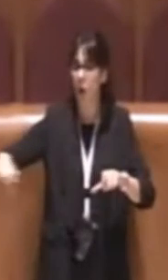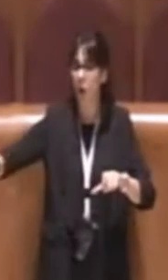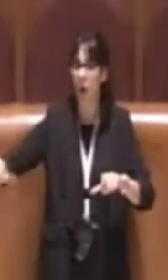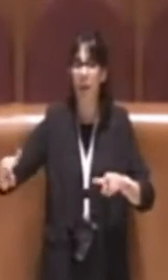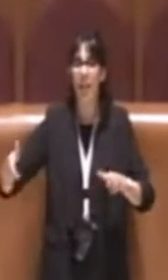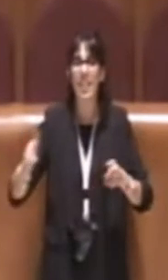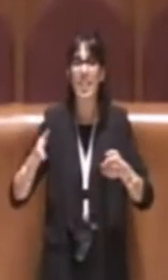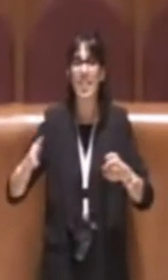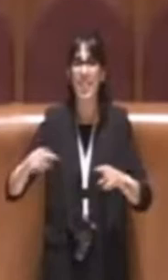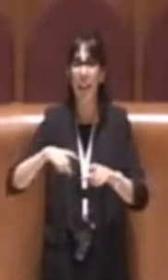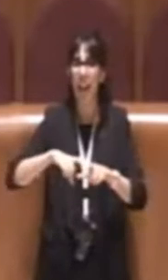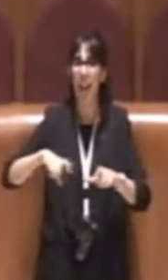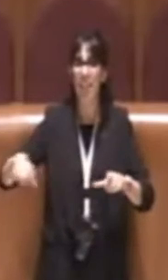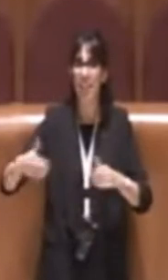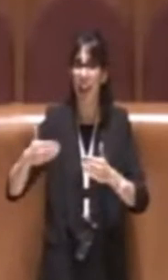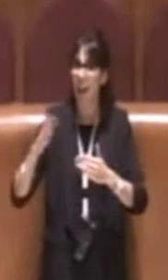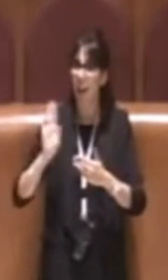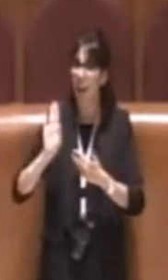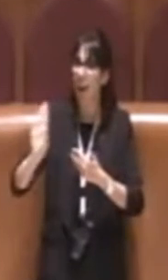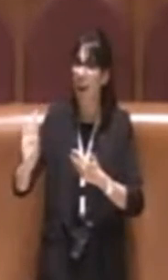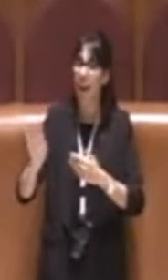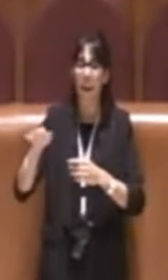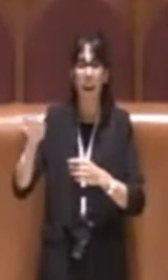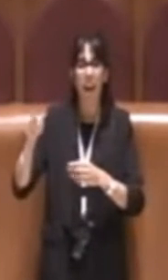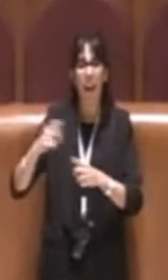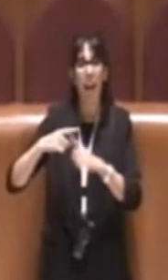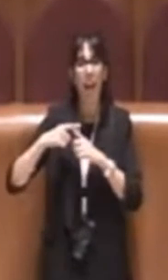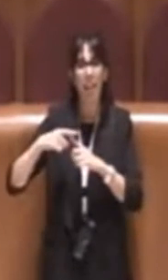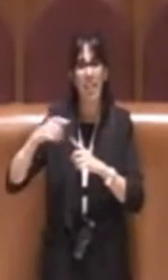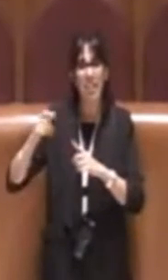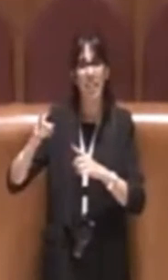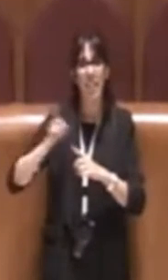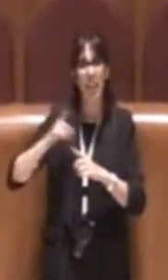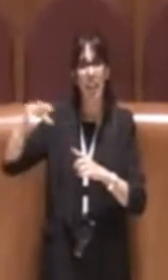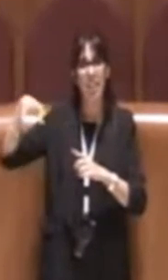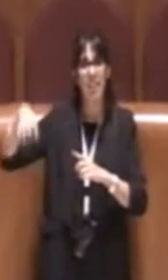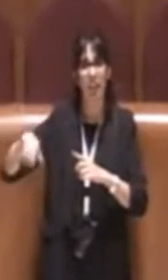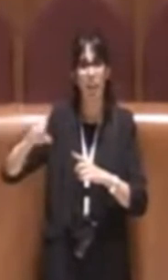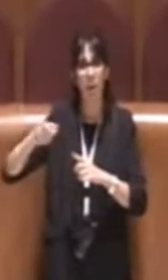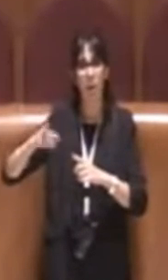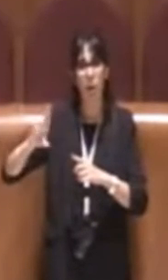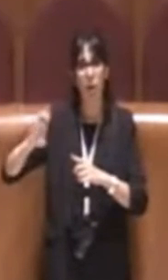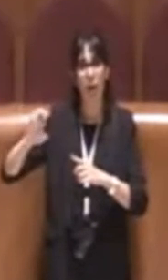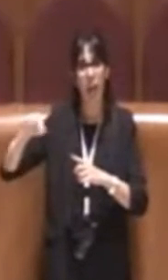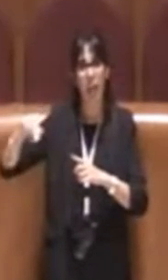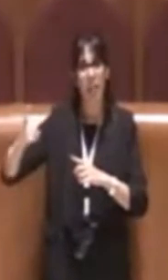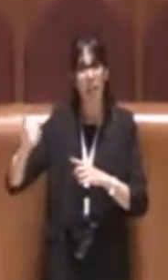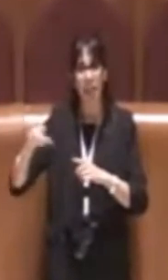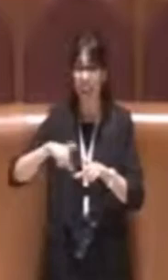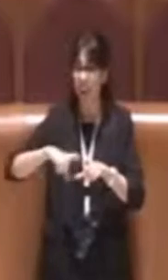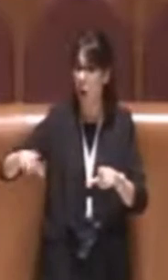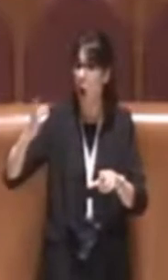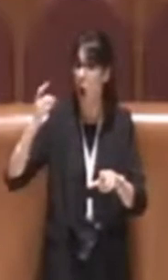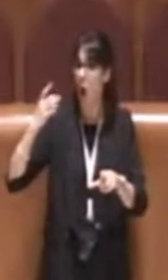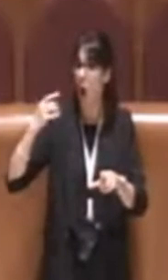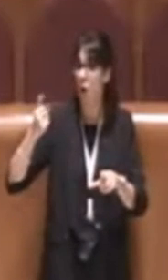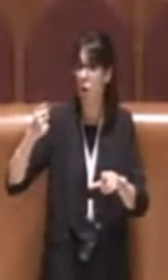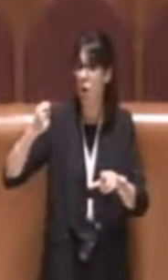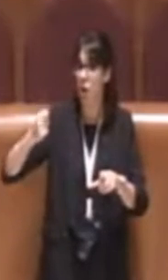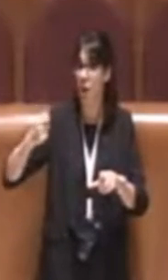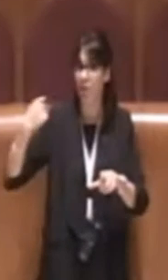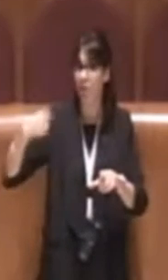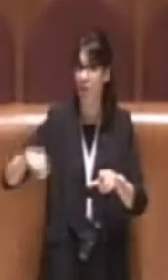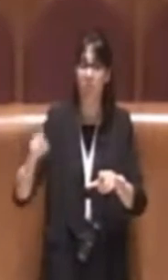'ex caserme di Guidoreni ma proprio per rivedere tutta la mobilità di quel quadrante addirittura